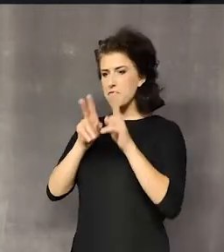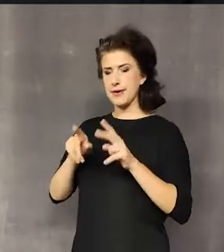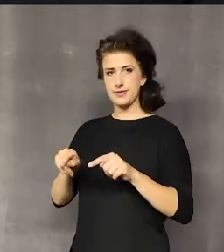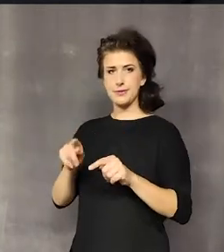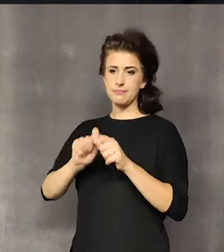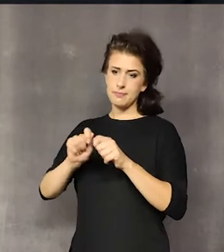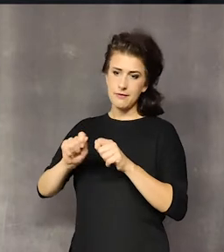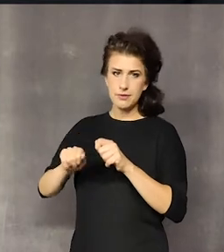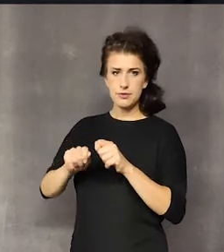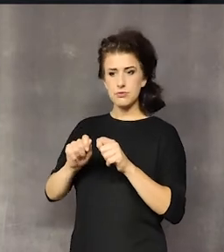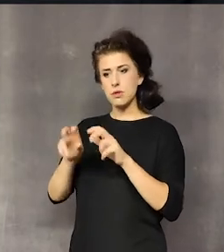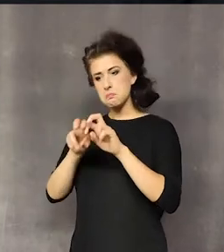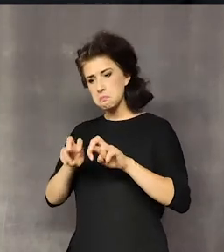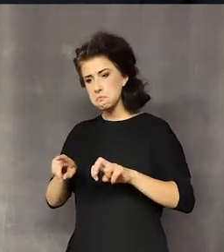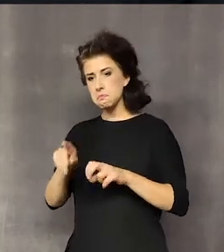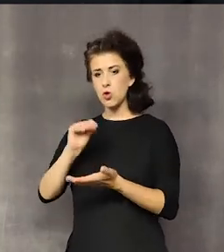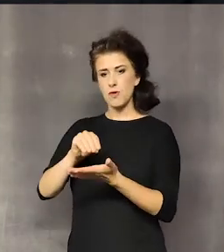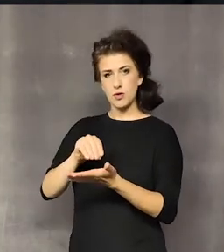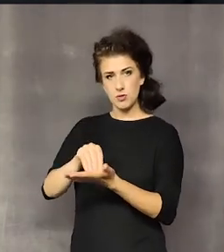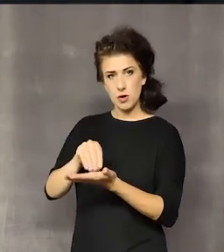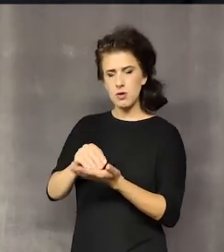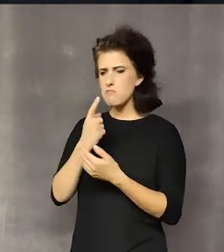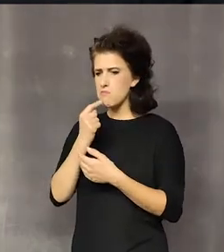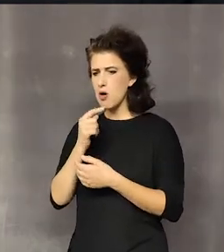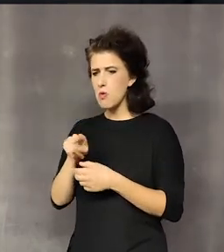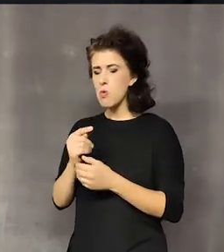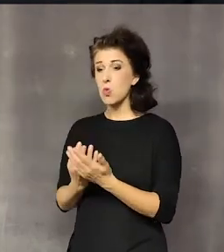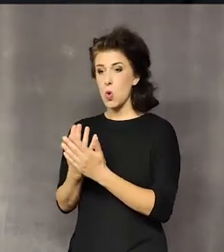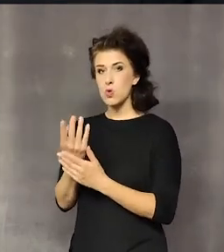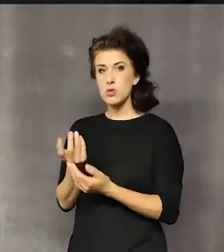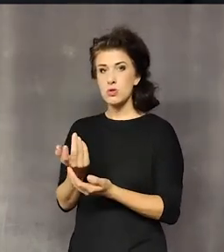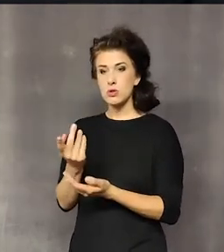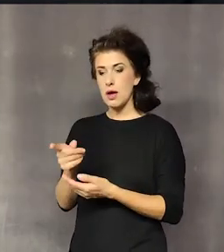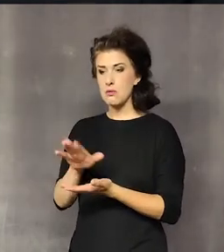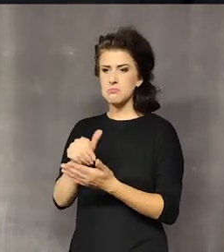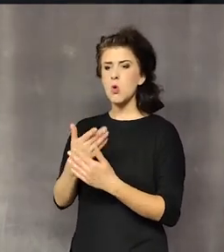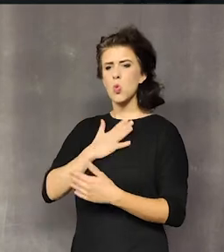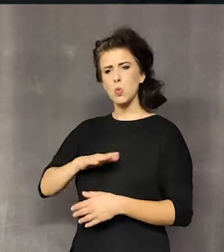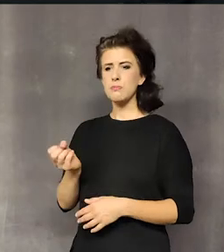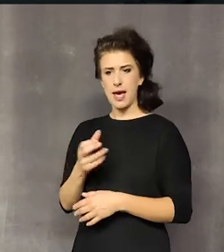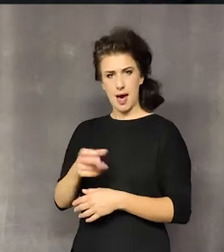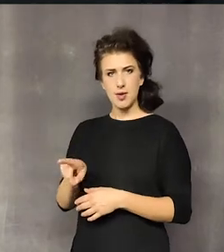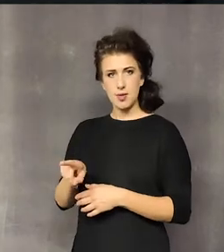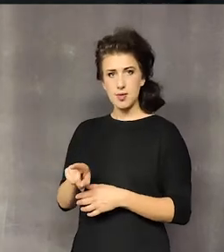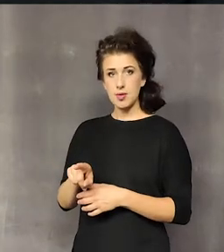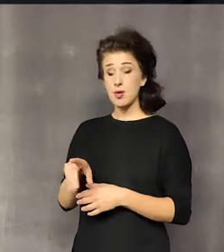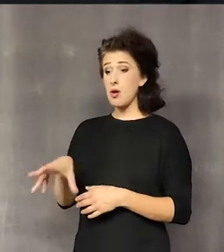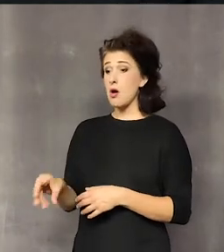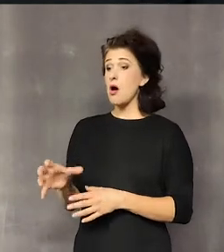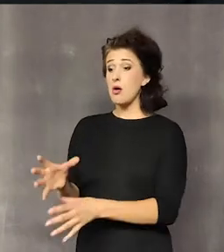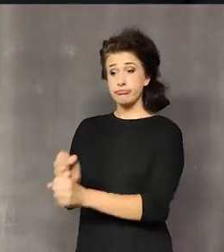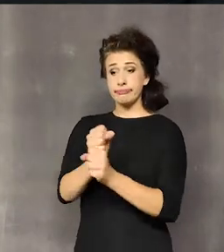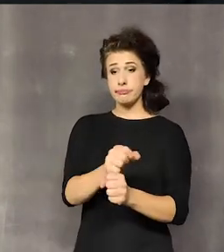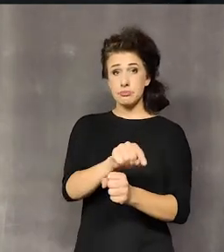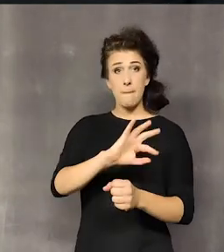na takich małych doświadczeniach, że roślina, która występuje na przykład na piaskach, posadzimy ją na lepszą glebę, ona będzie